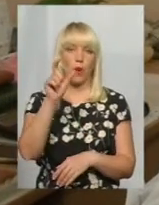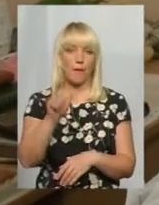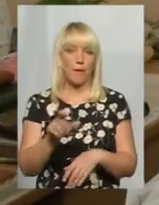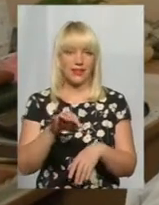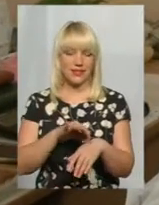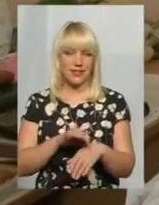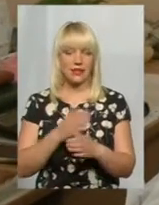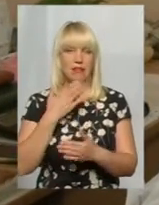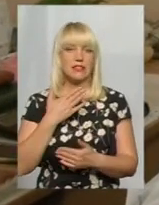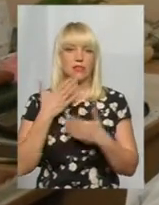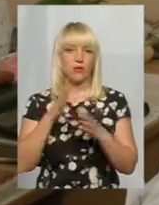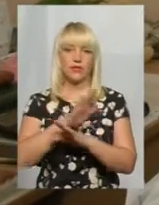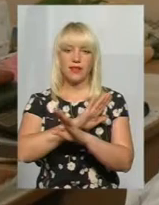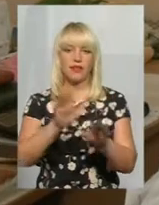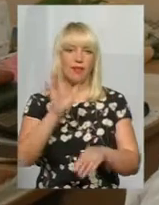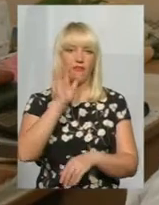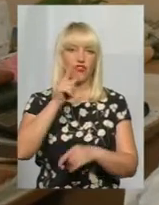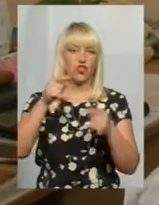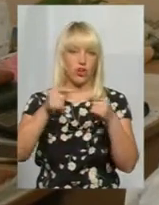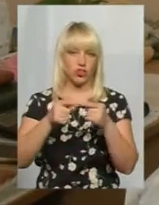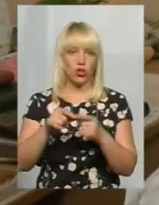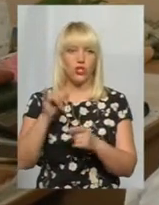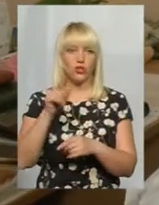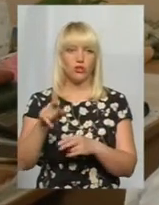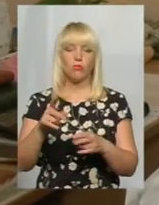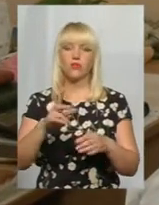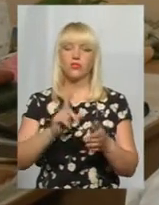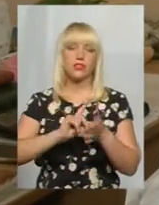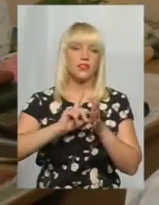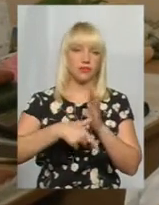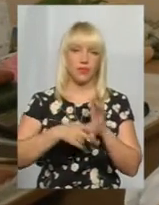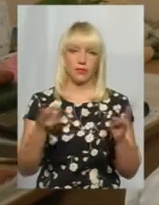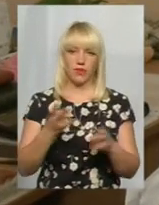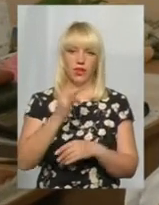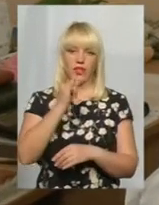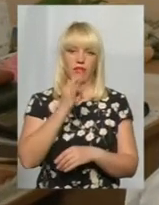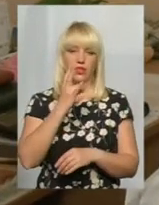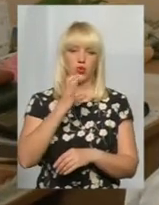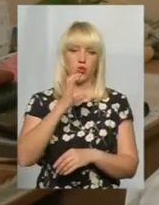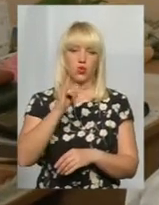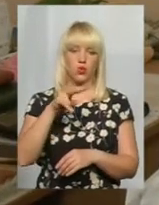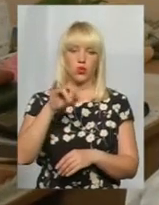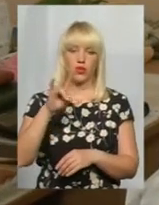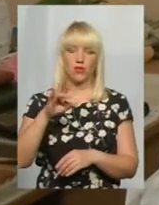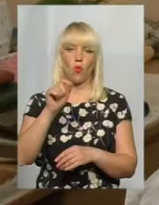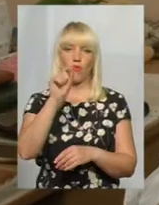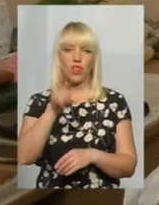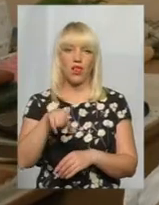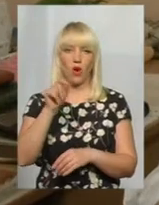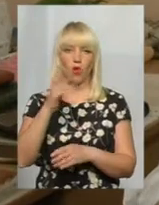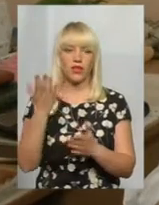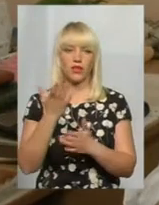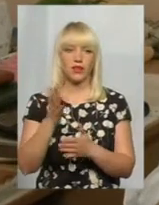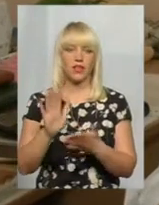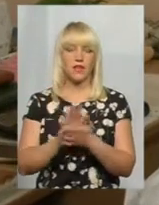скажімо так, невчасно, і йому вже вкрай необхідний інсулін у флаконах, який є безкоштовний,